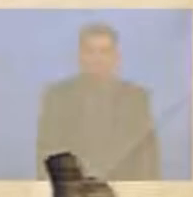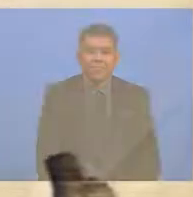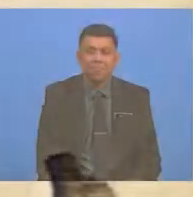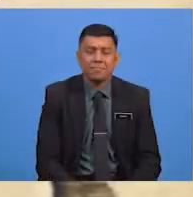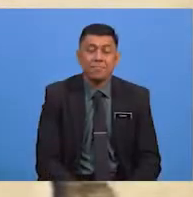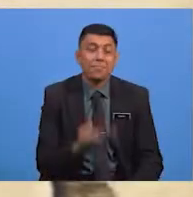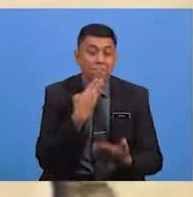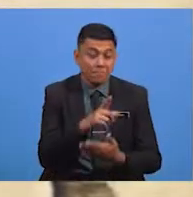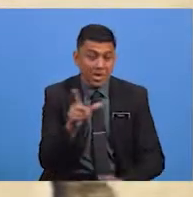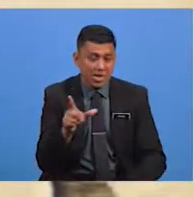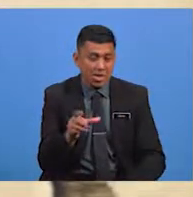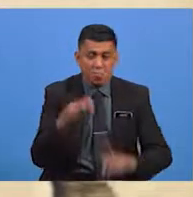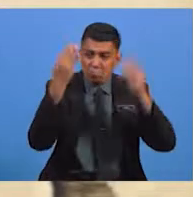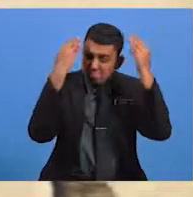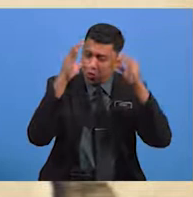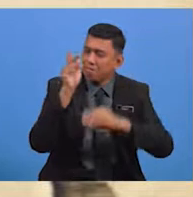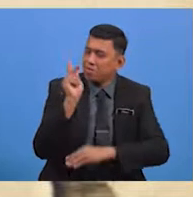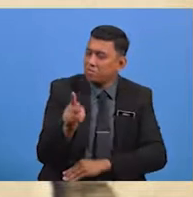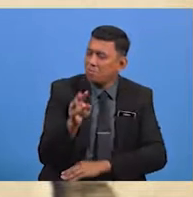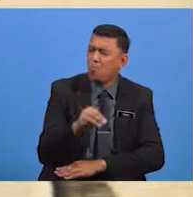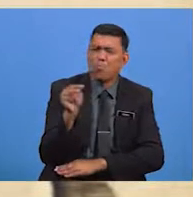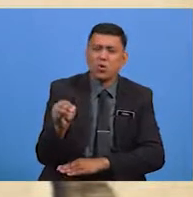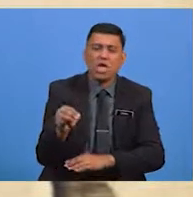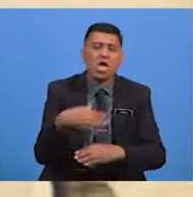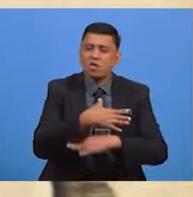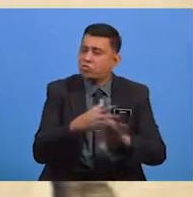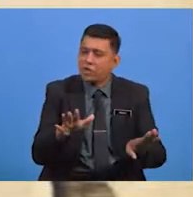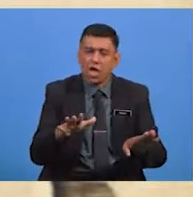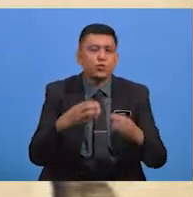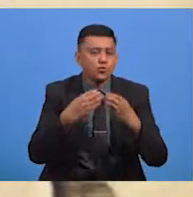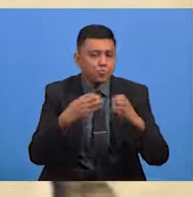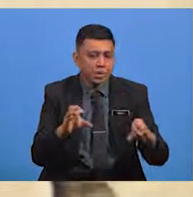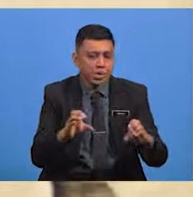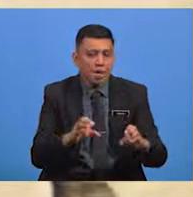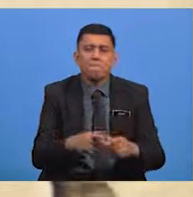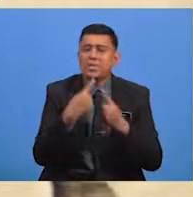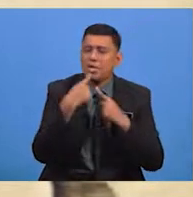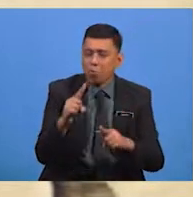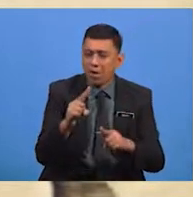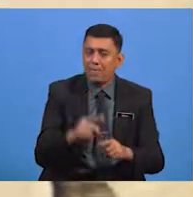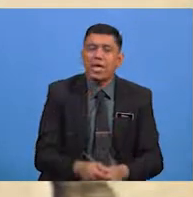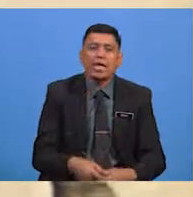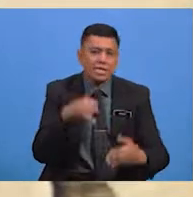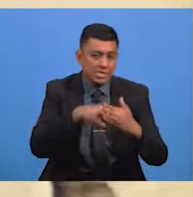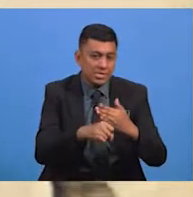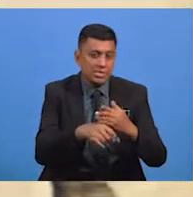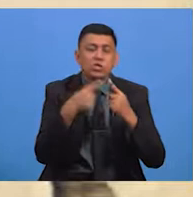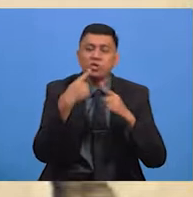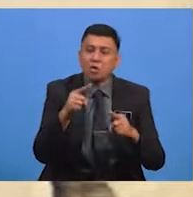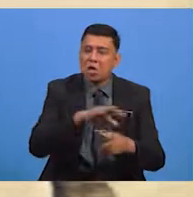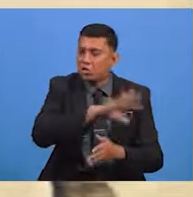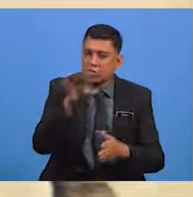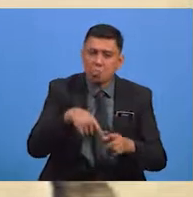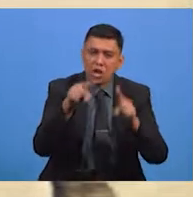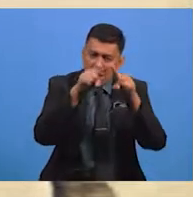Baiklah Cikgu Pasti Murid Semua Telah Cuba Menjawab Dengan Mengisi Jawapan Dalam